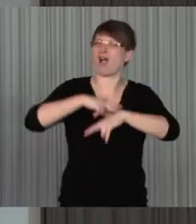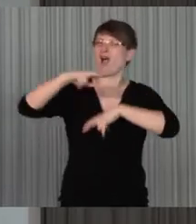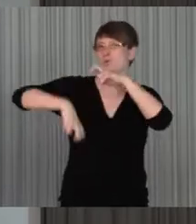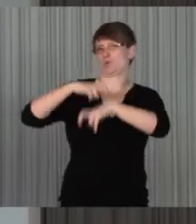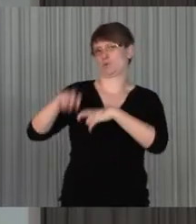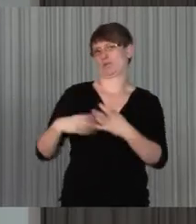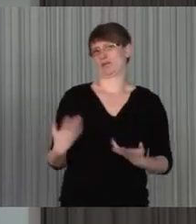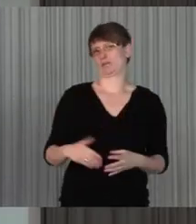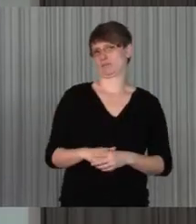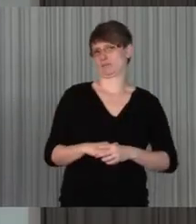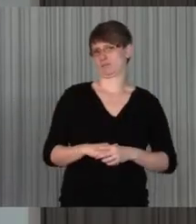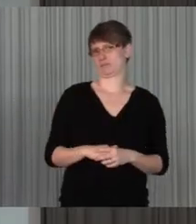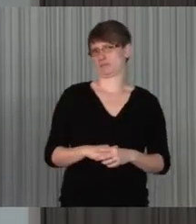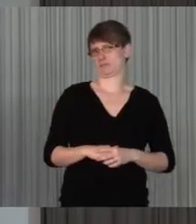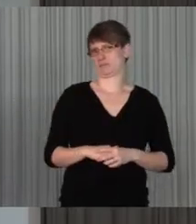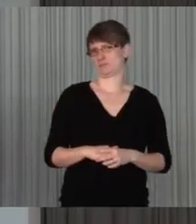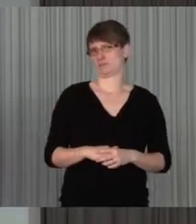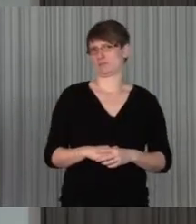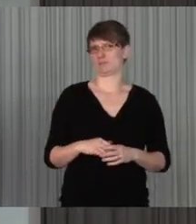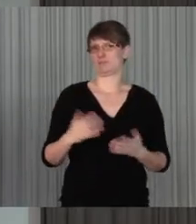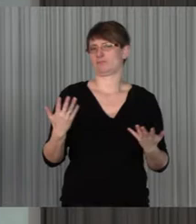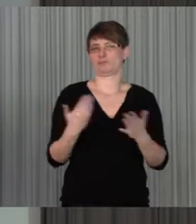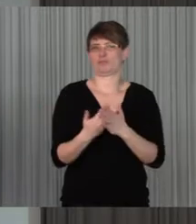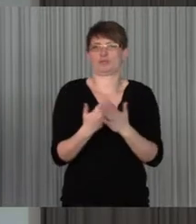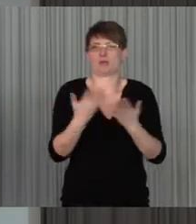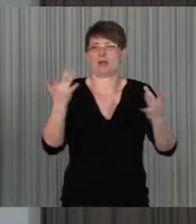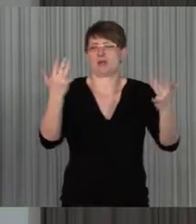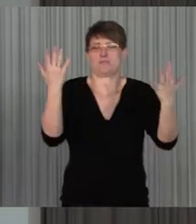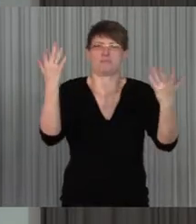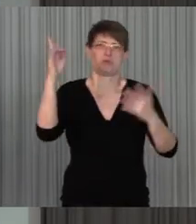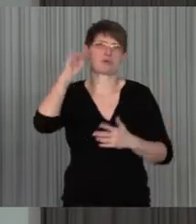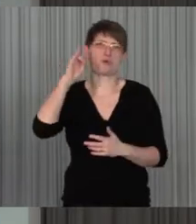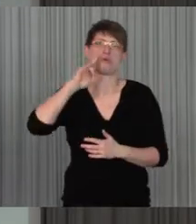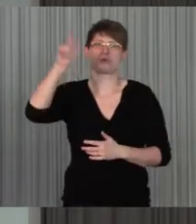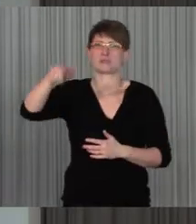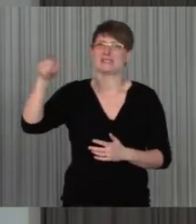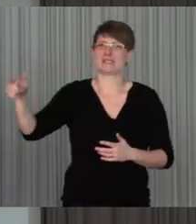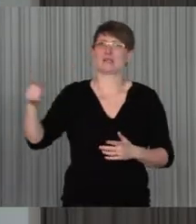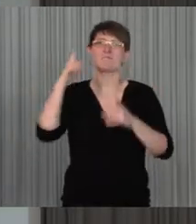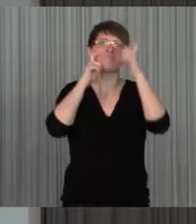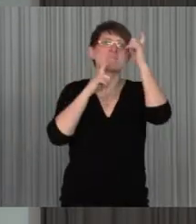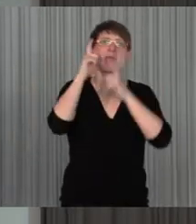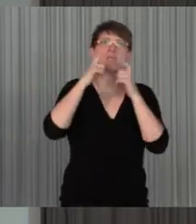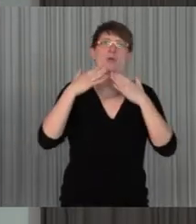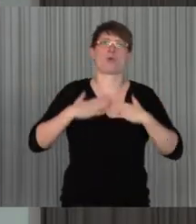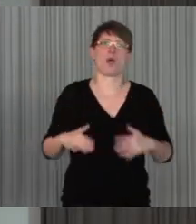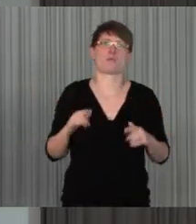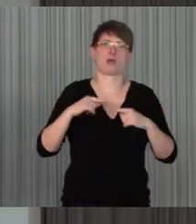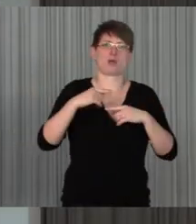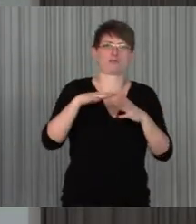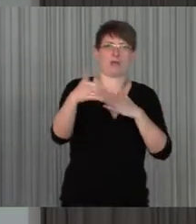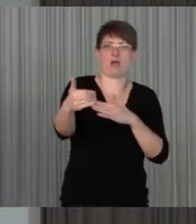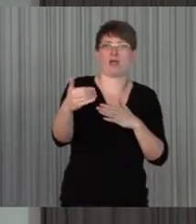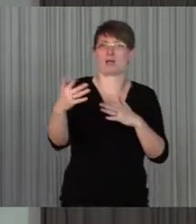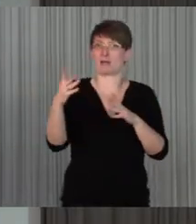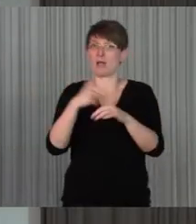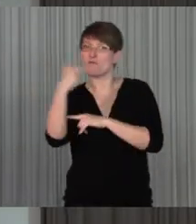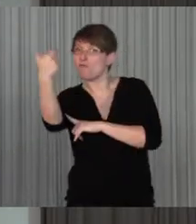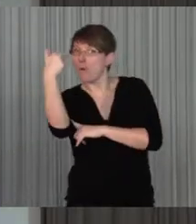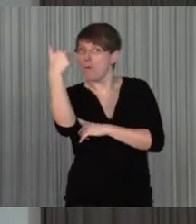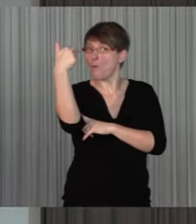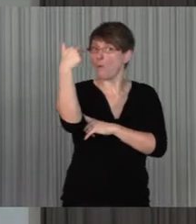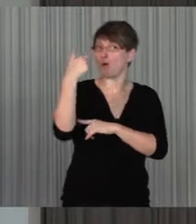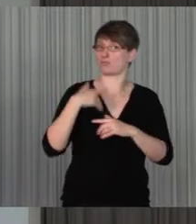ausnutzen, ich nicht, Gehörlere verfügen oft eine sehr ausdrucksstärke Mimik und Körpersprache, das kann man vielleicht vor der Kamera